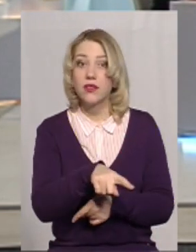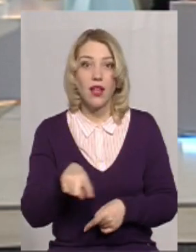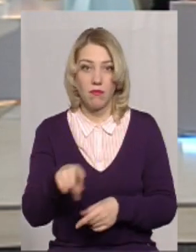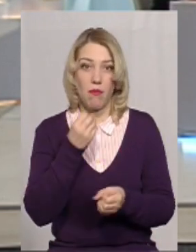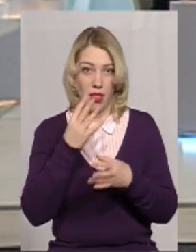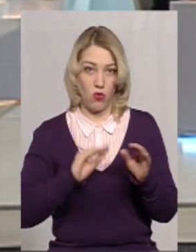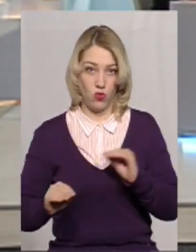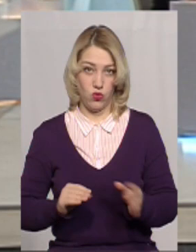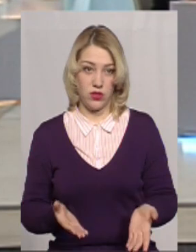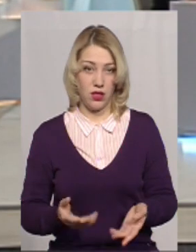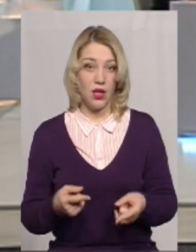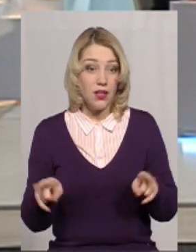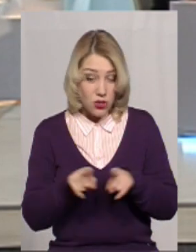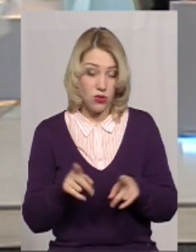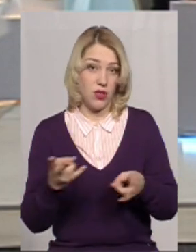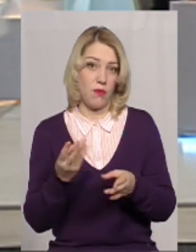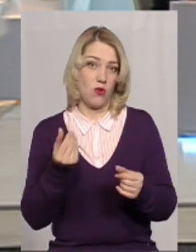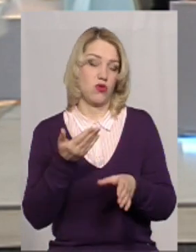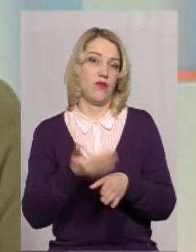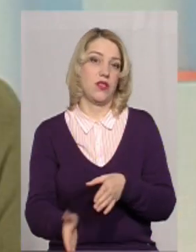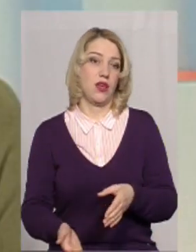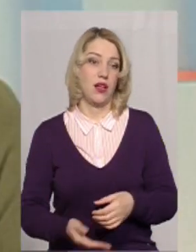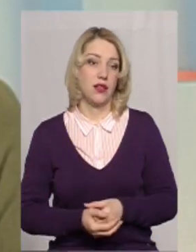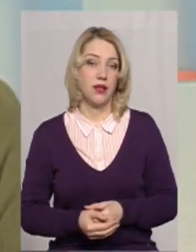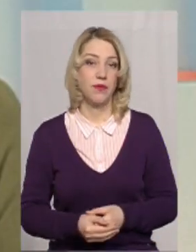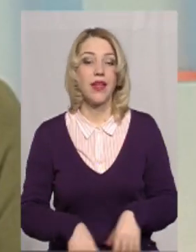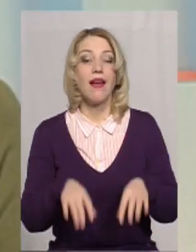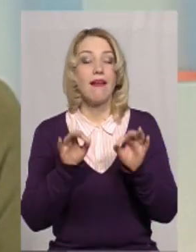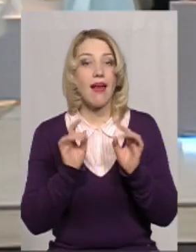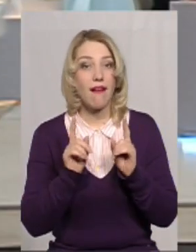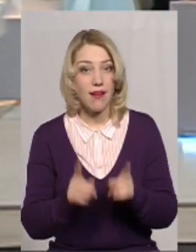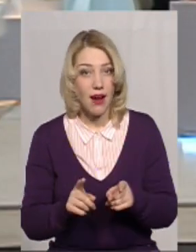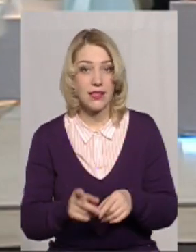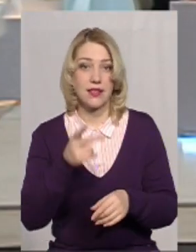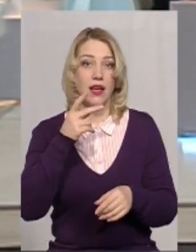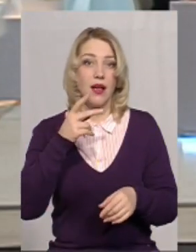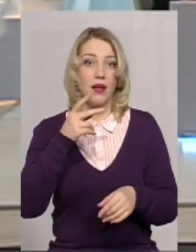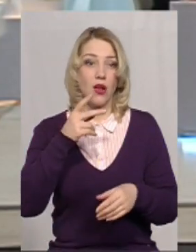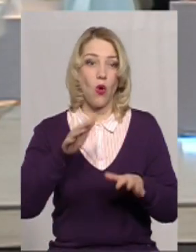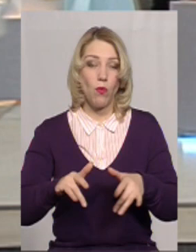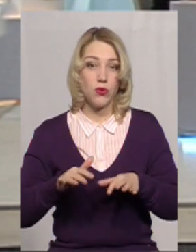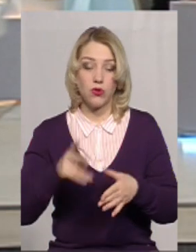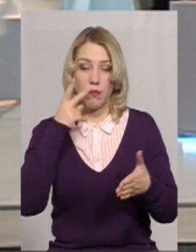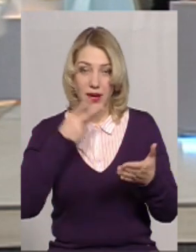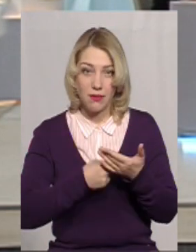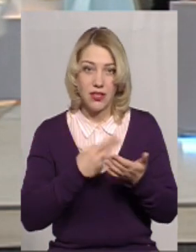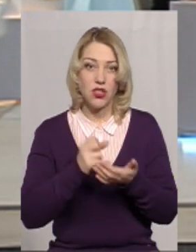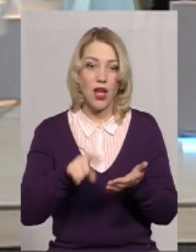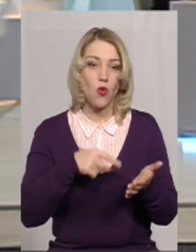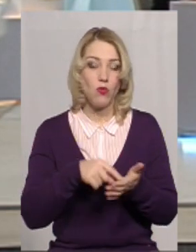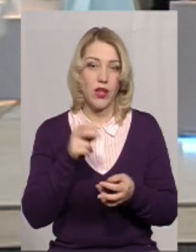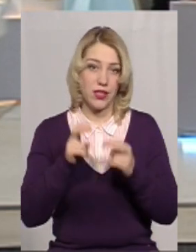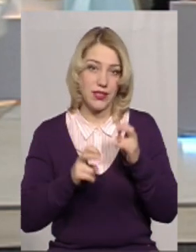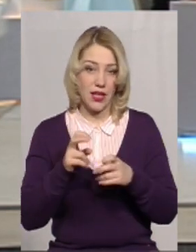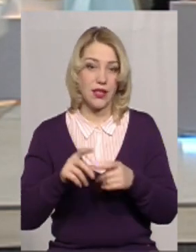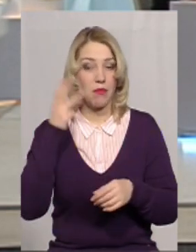там благоустрій. Тому все одно потрібно виділяти ці кошти. Рано чи пізно? Якраз комп'ютеризація передбачена на комунальні